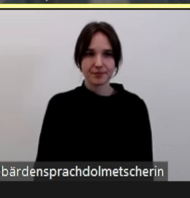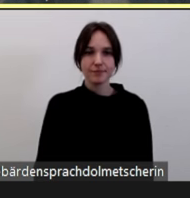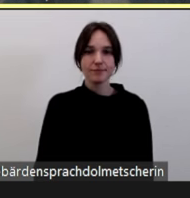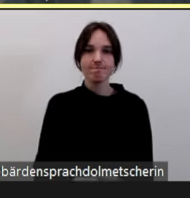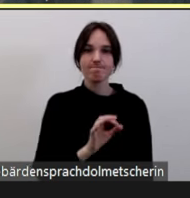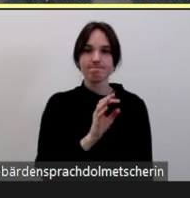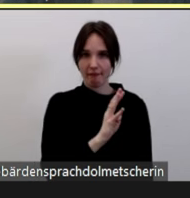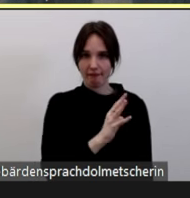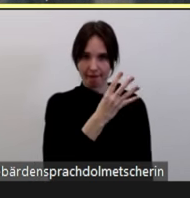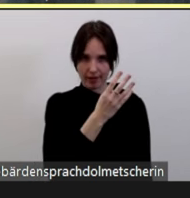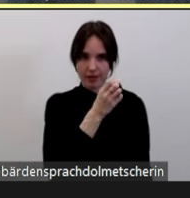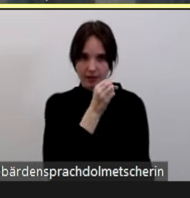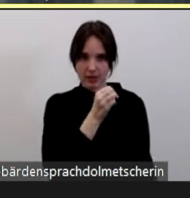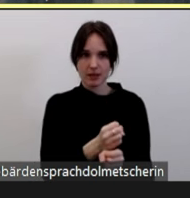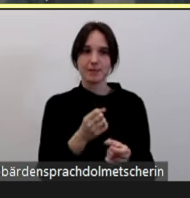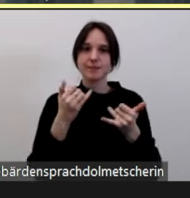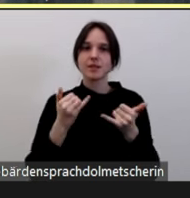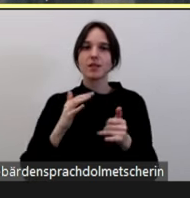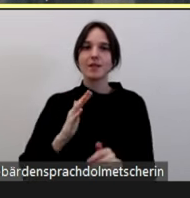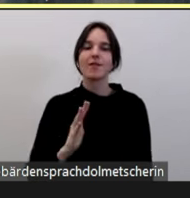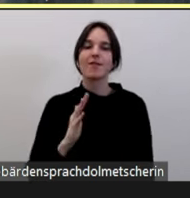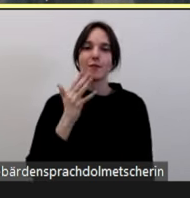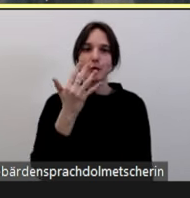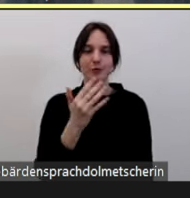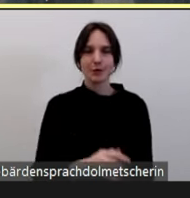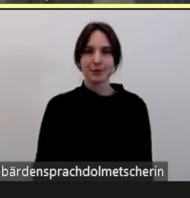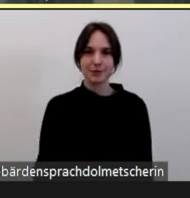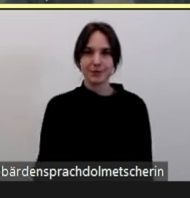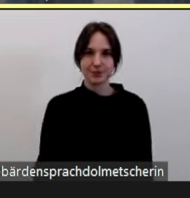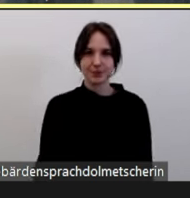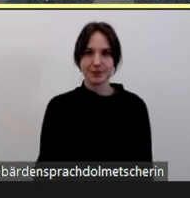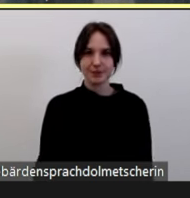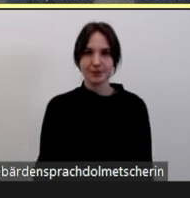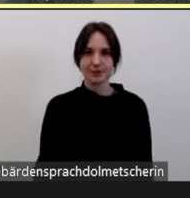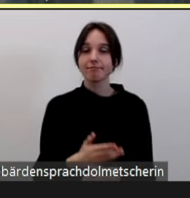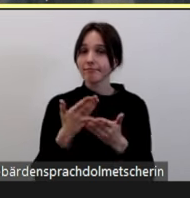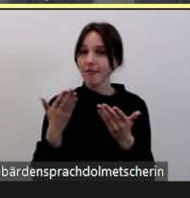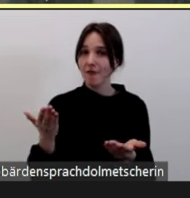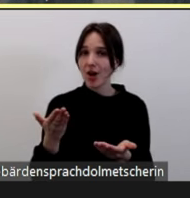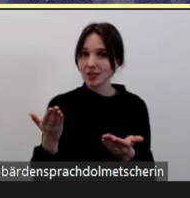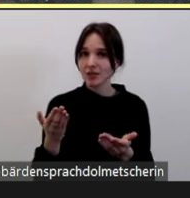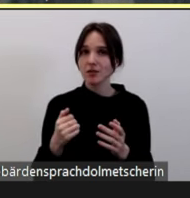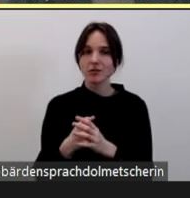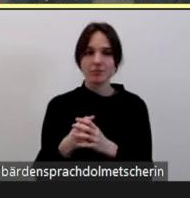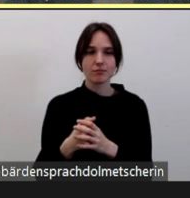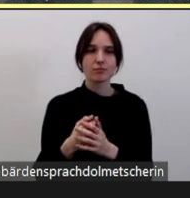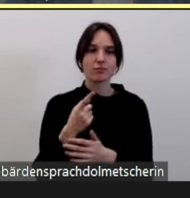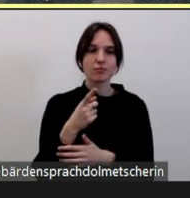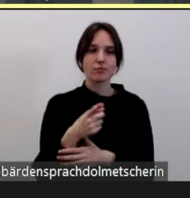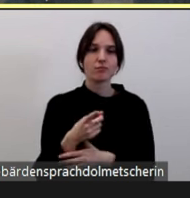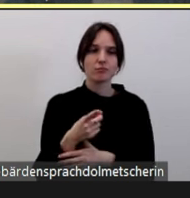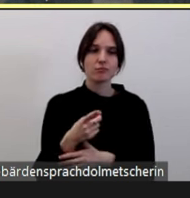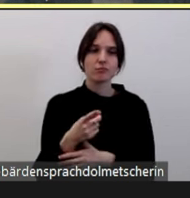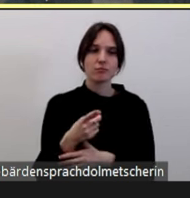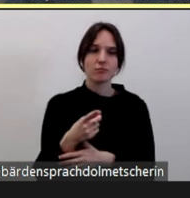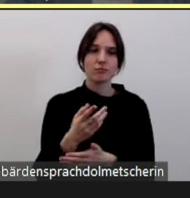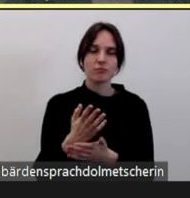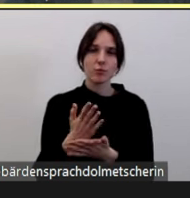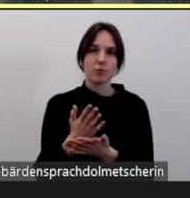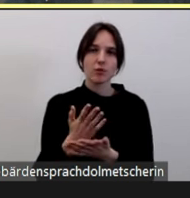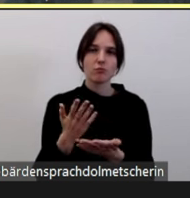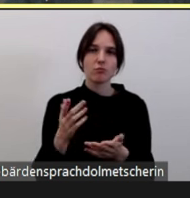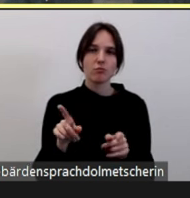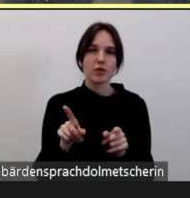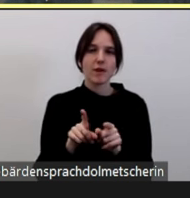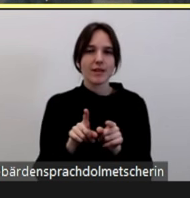antifeministische Sachbeschädigung. Und unter der fünften Kategorie, das sind wirklich auch, fast schon hätte ich jetzt gesagt, so ein bisschen ein